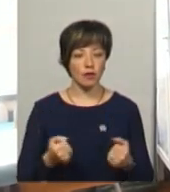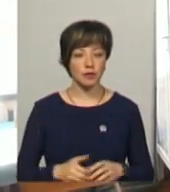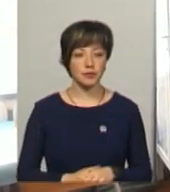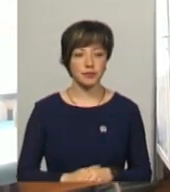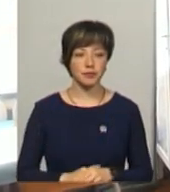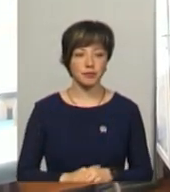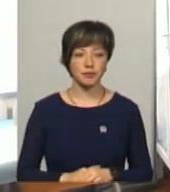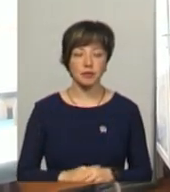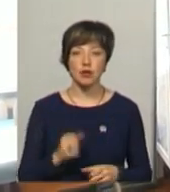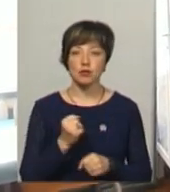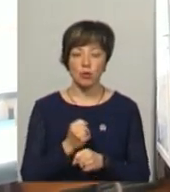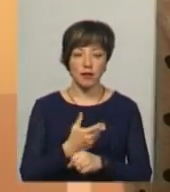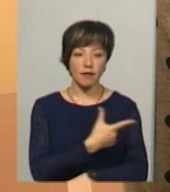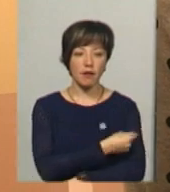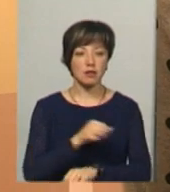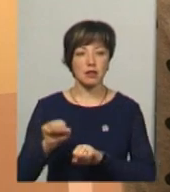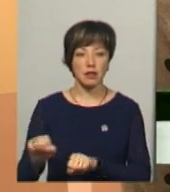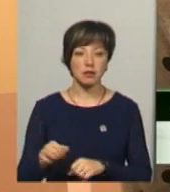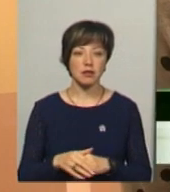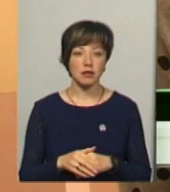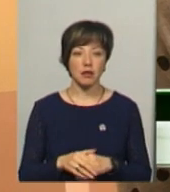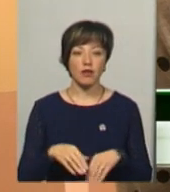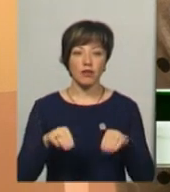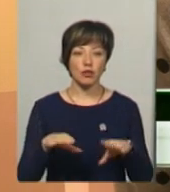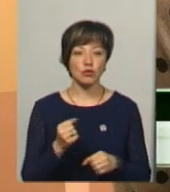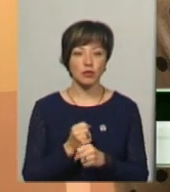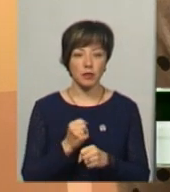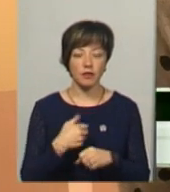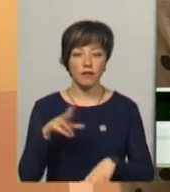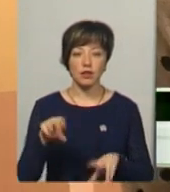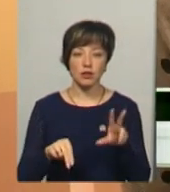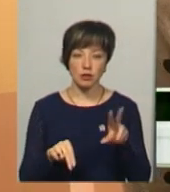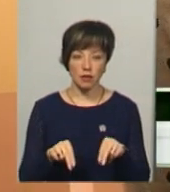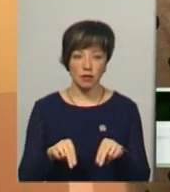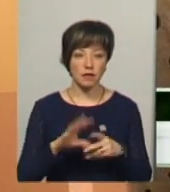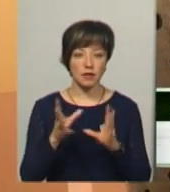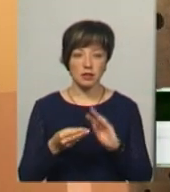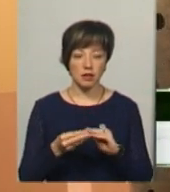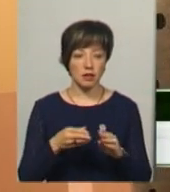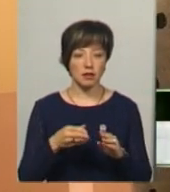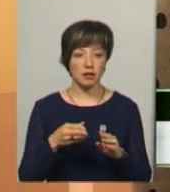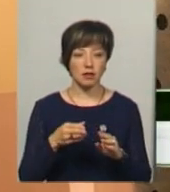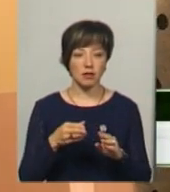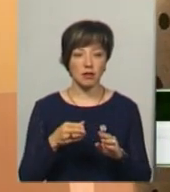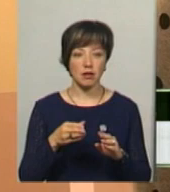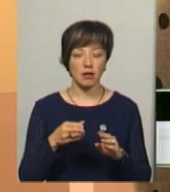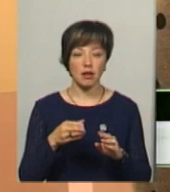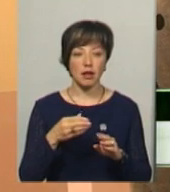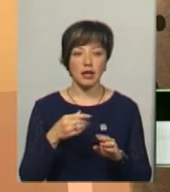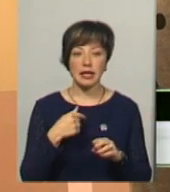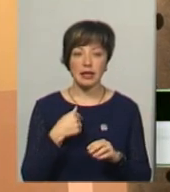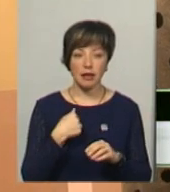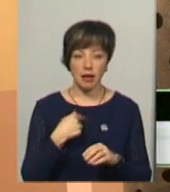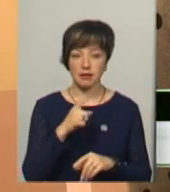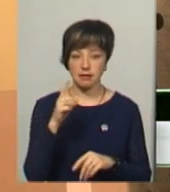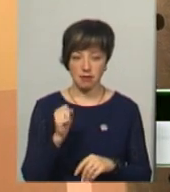зробити вакцинацію. Вирішила щось зробити, тому що я взагалі дуже негативно ставлююсь до людей, які проти щеплень,